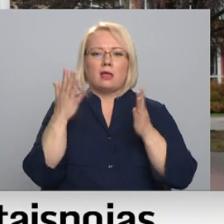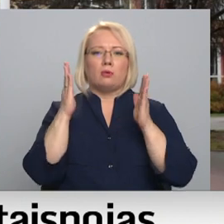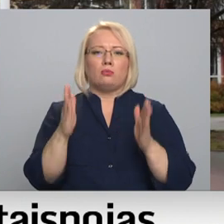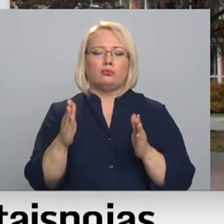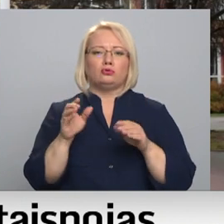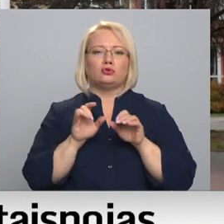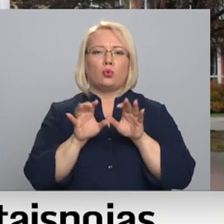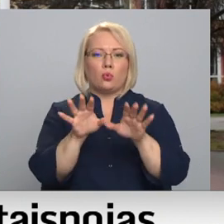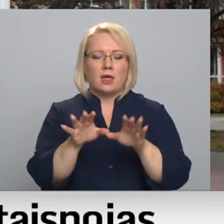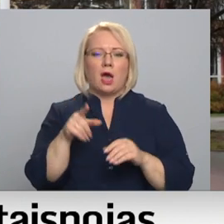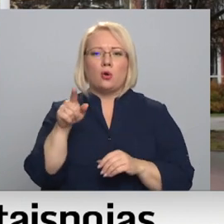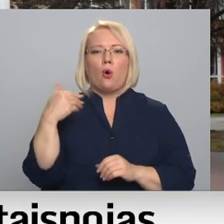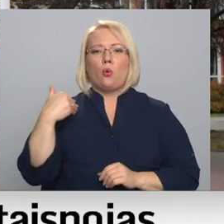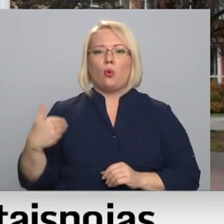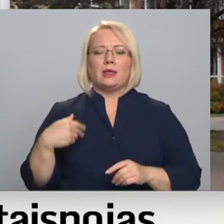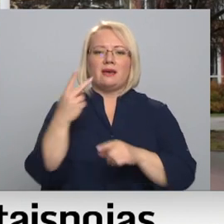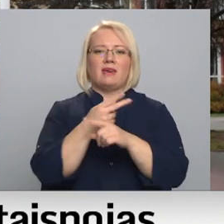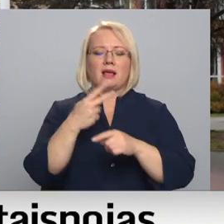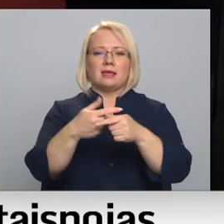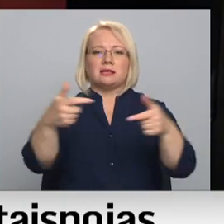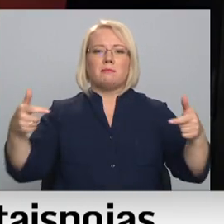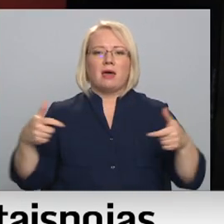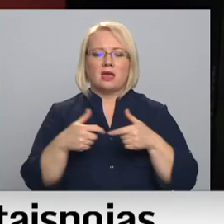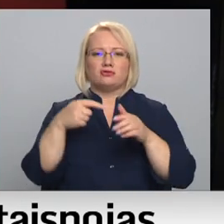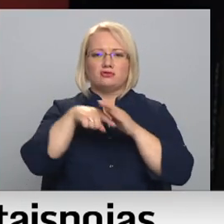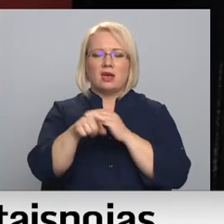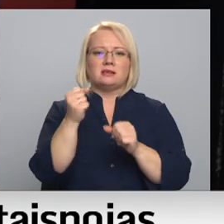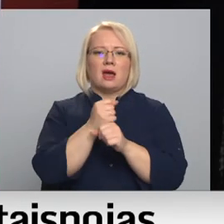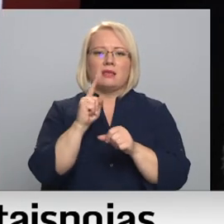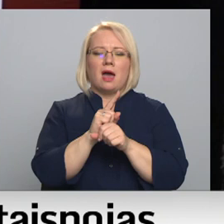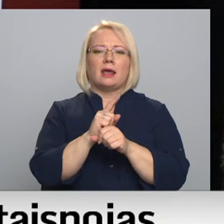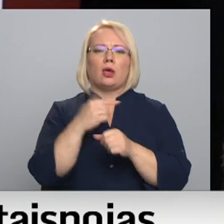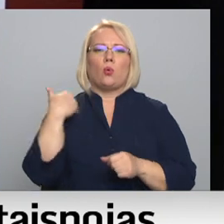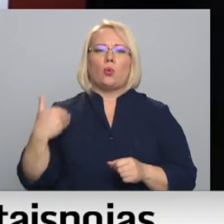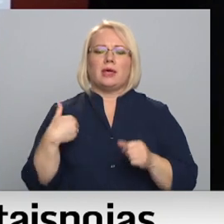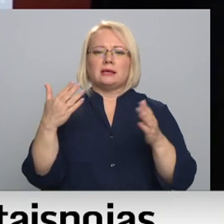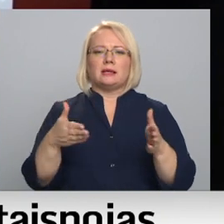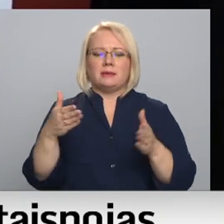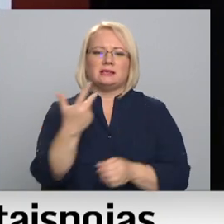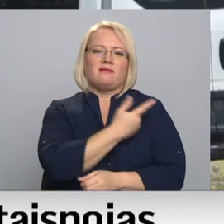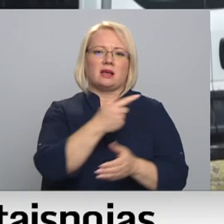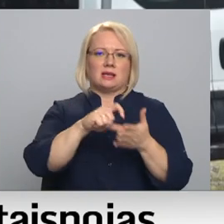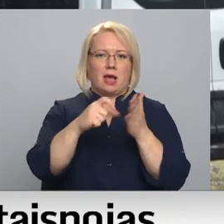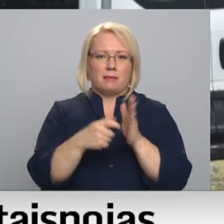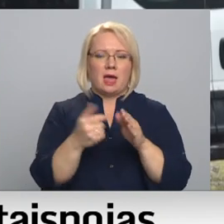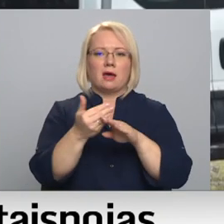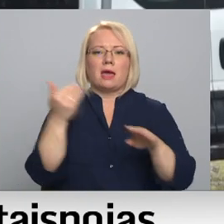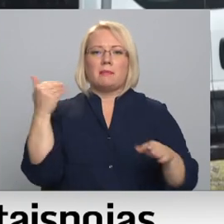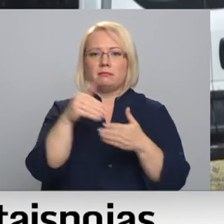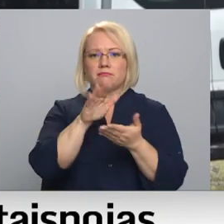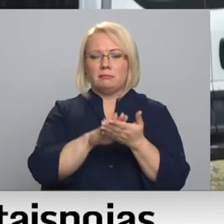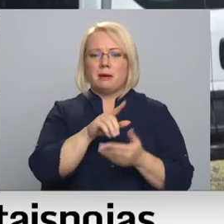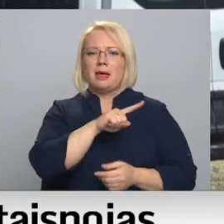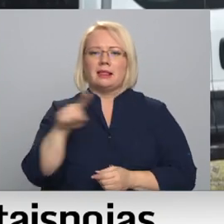kuldīgas vieglatētikas manēžā darbojas arī kuldīgas slimnīcas vakcinācijas kabinets ar iepriekšēju pierakstu, bet līdz novembra